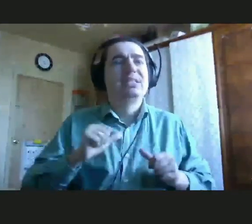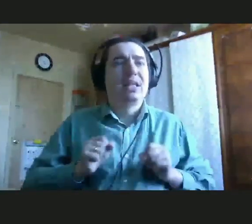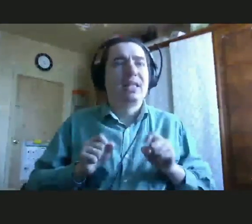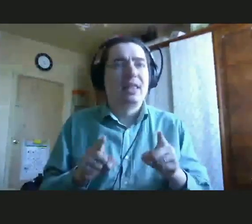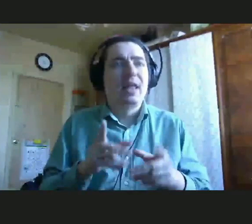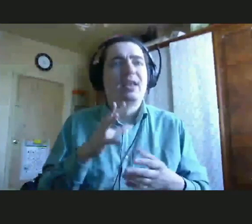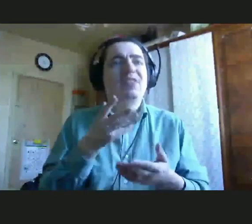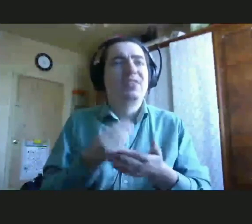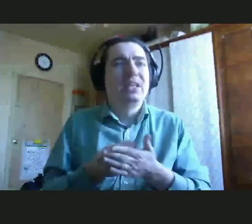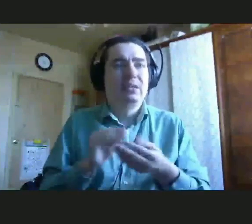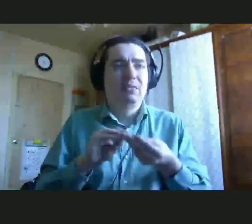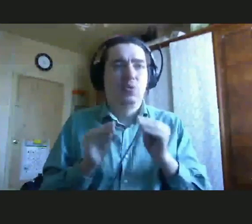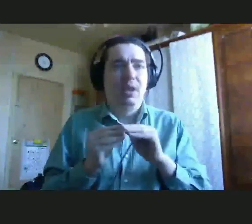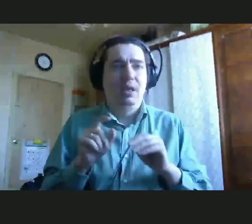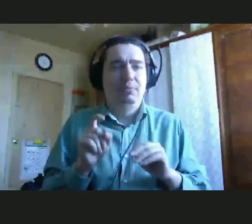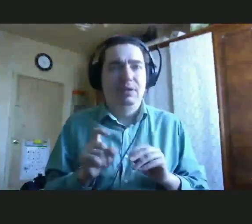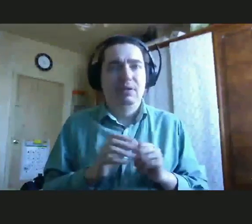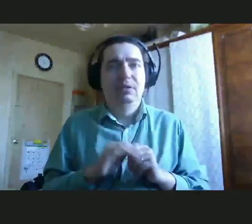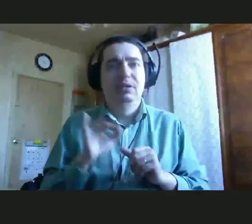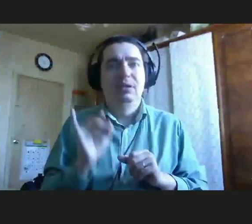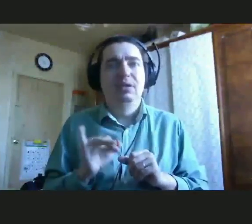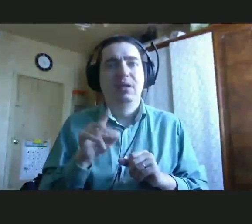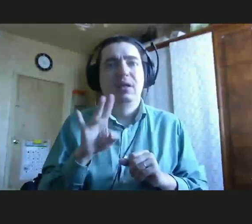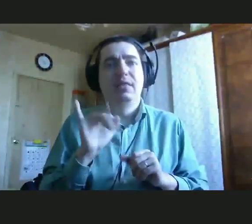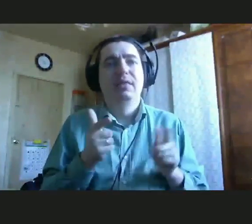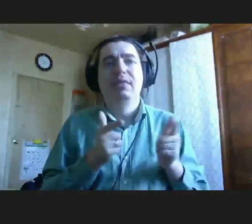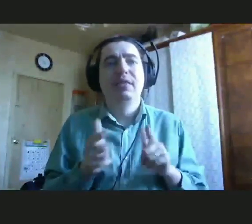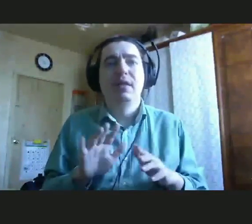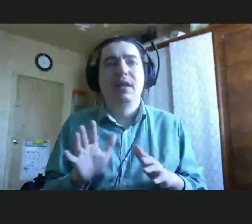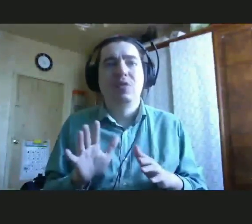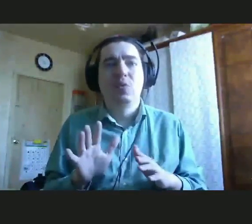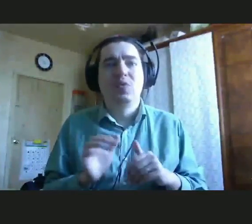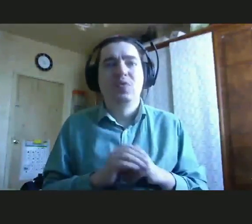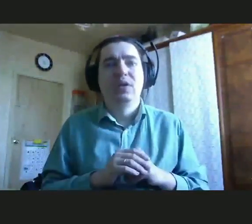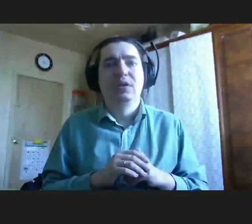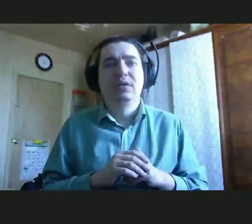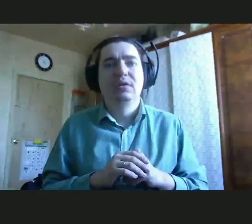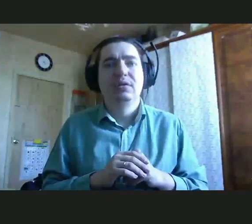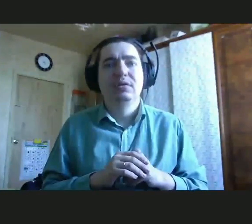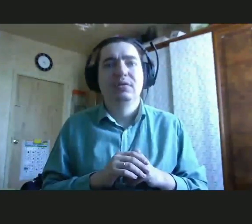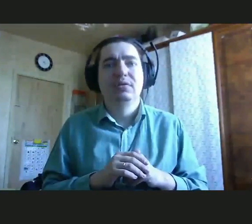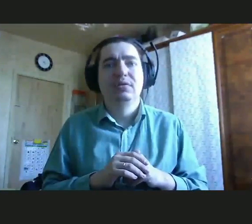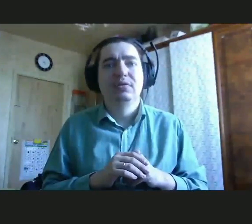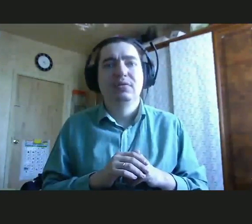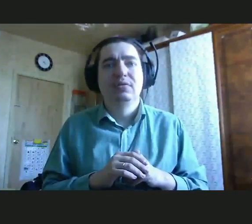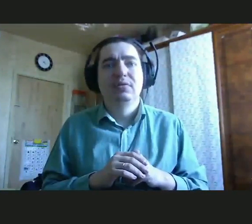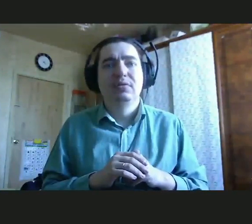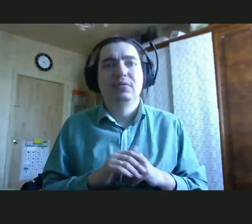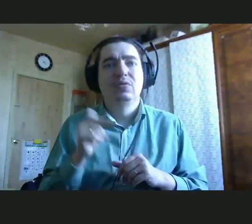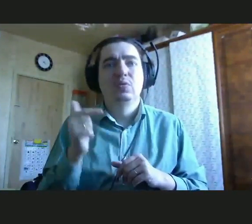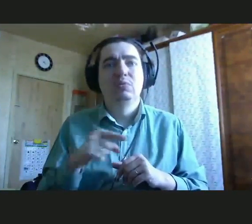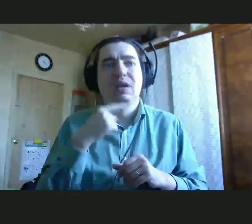находится их ребенок, и они не готовы, грубо